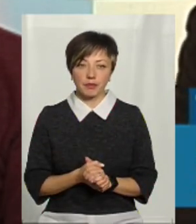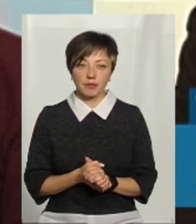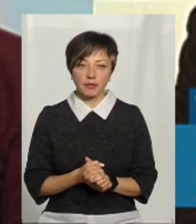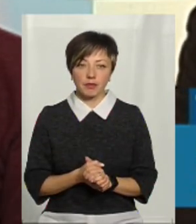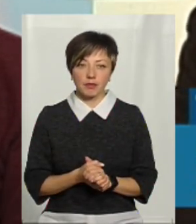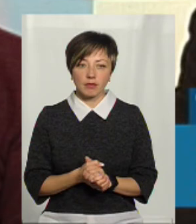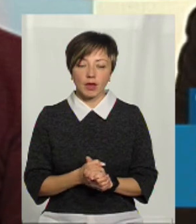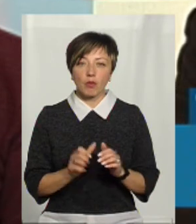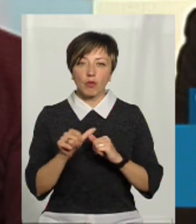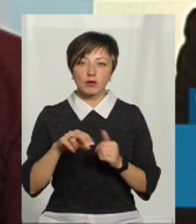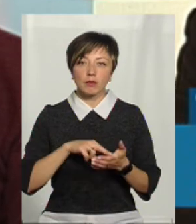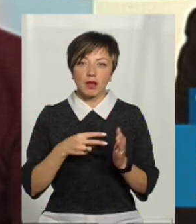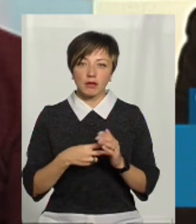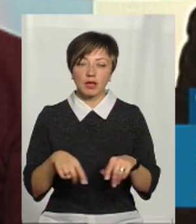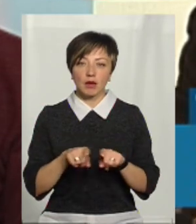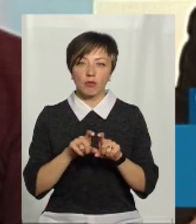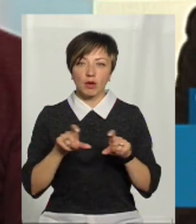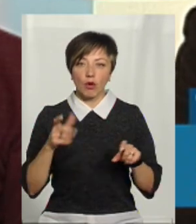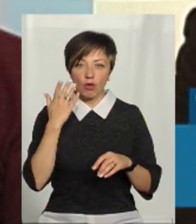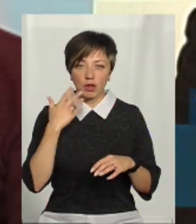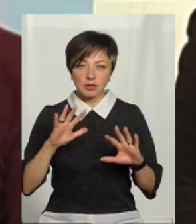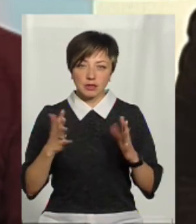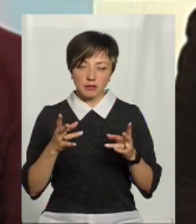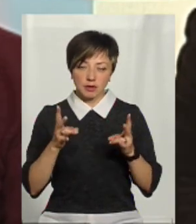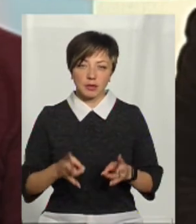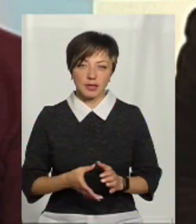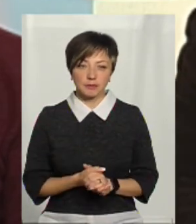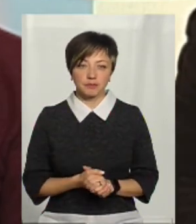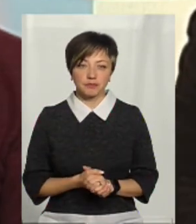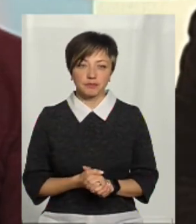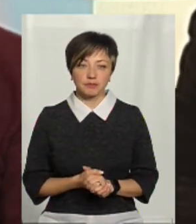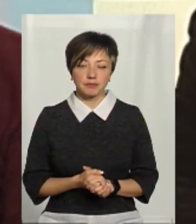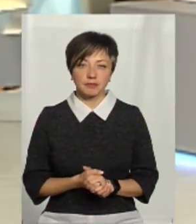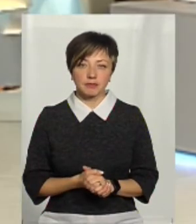перевіряємо позапланова перевірка таких об'єктів коли от стаються такі випадки